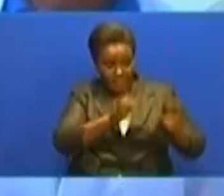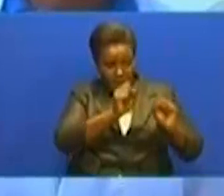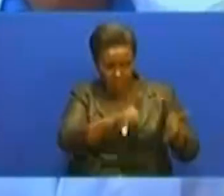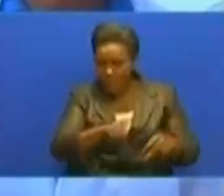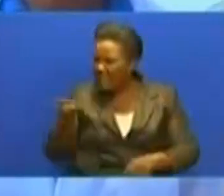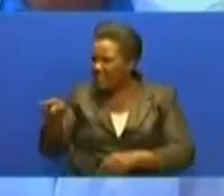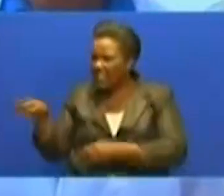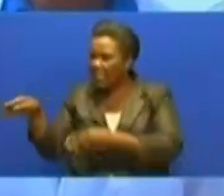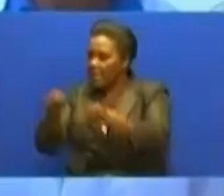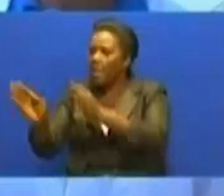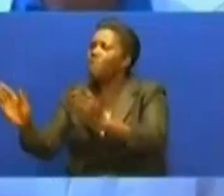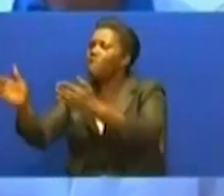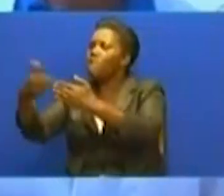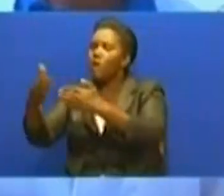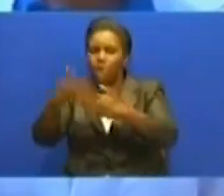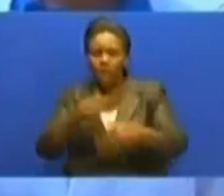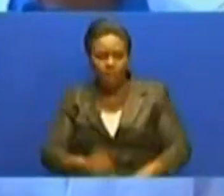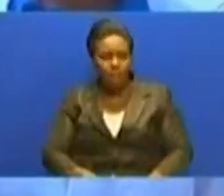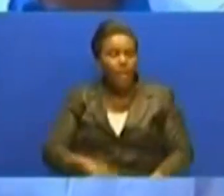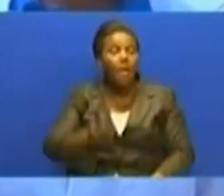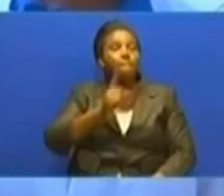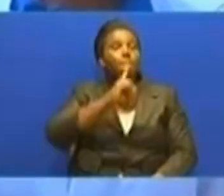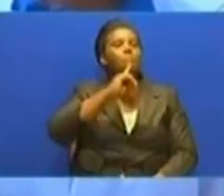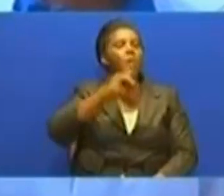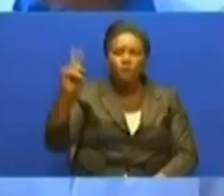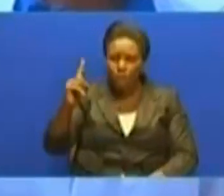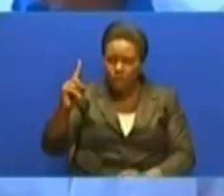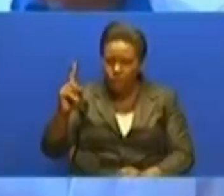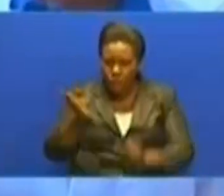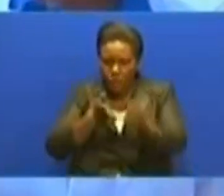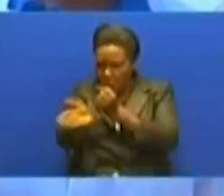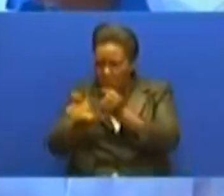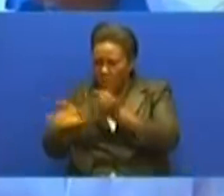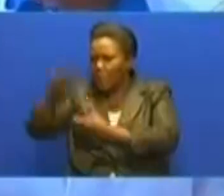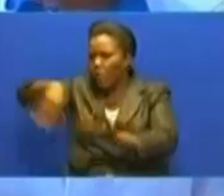Napiga marufuku uchinjaji wa mifugo olela hapa mjini